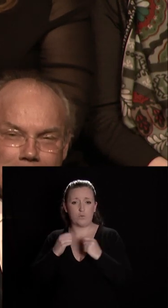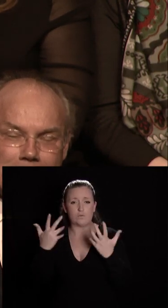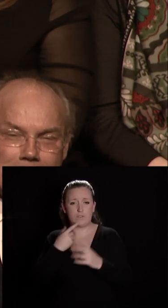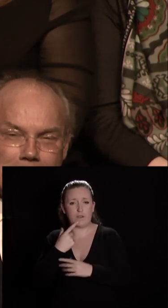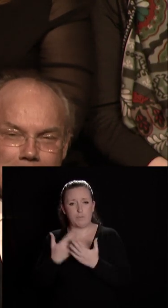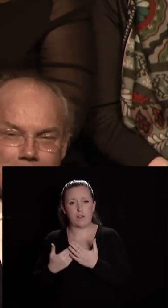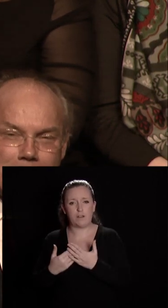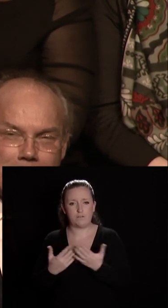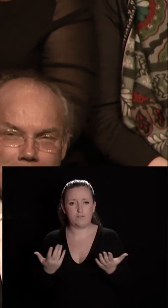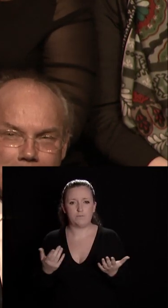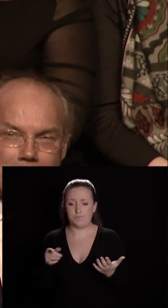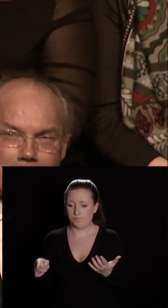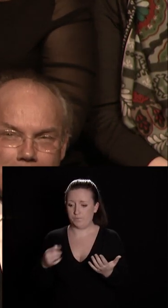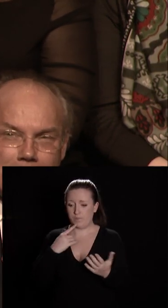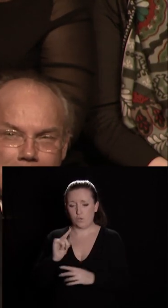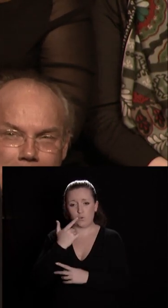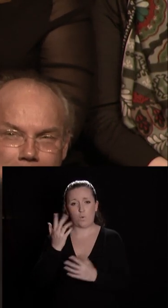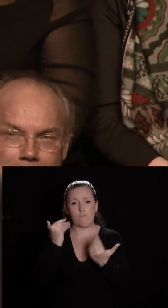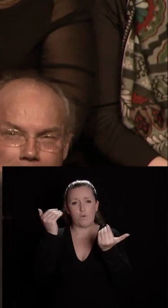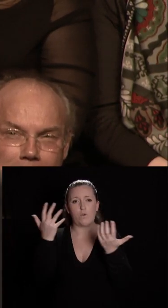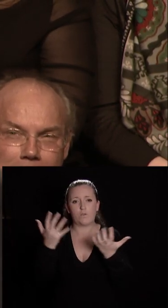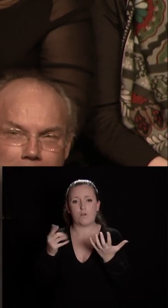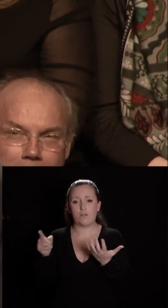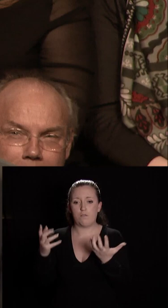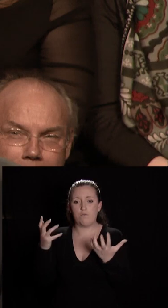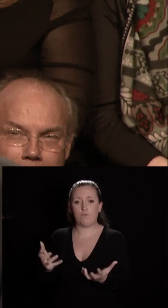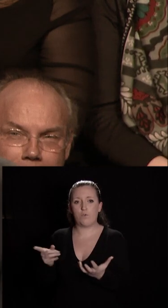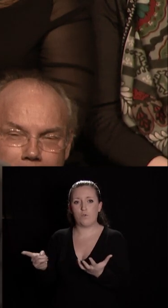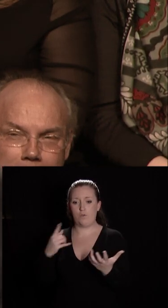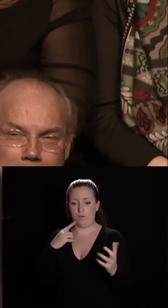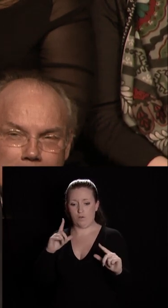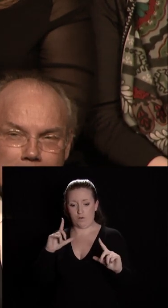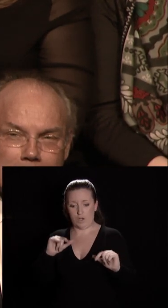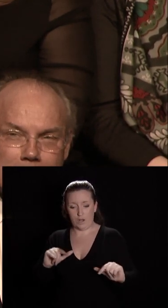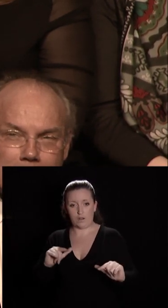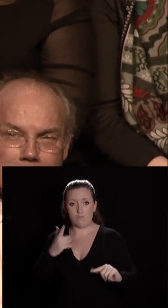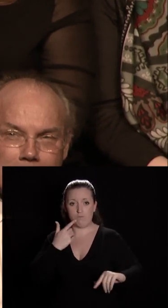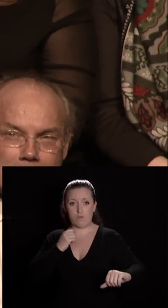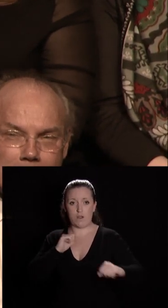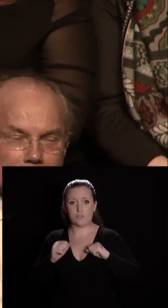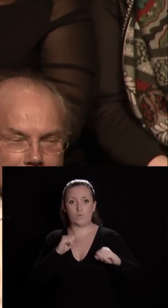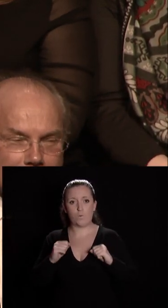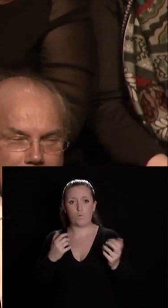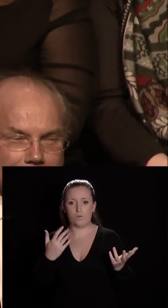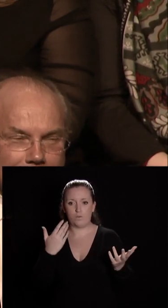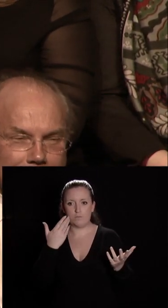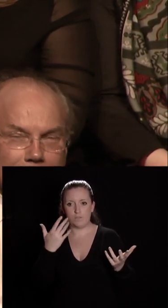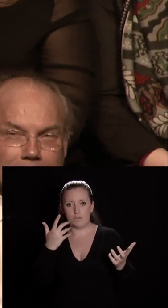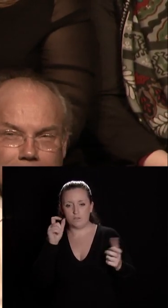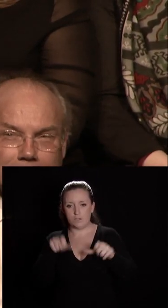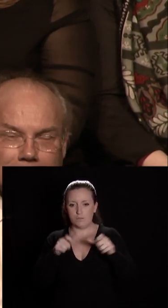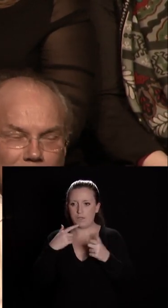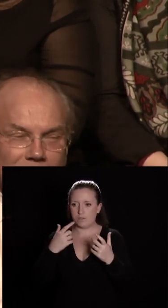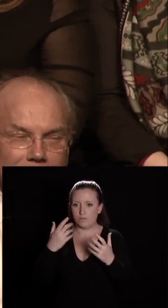et bien mon second vœu c'est que nous soyons présents pour agir là où nous sommes attendus c'est ce que nous